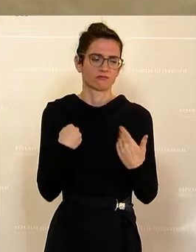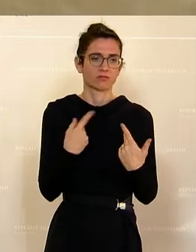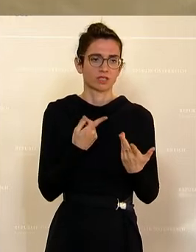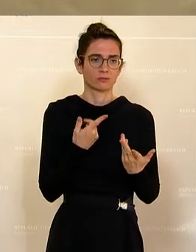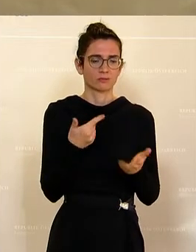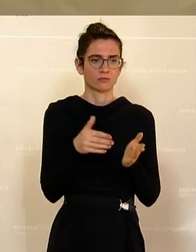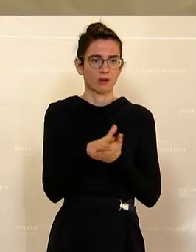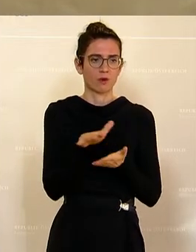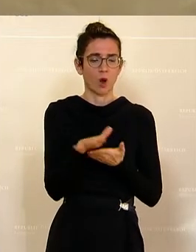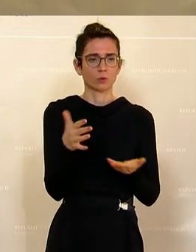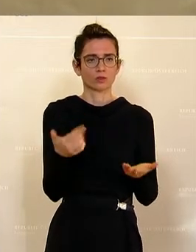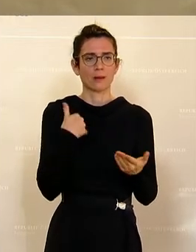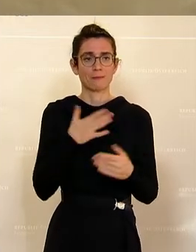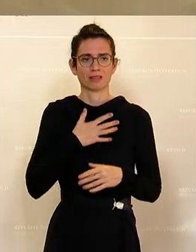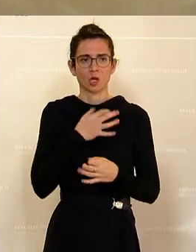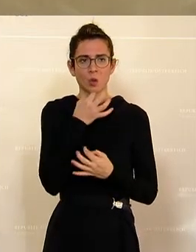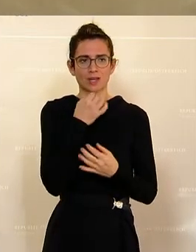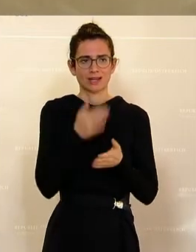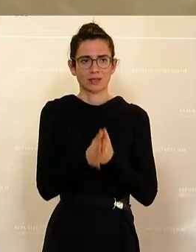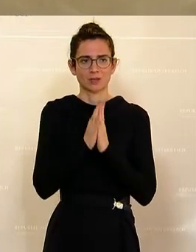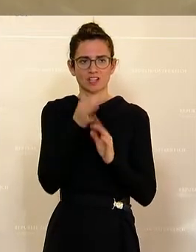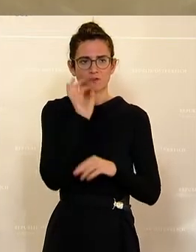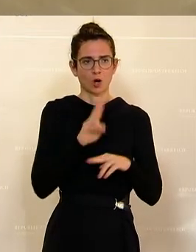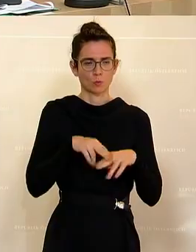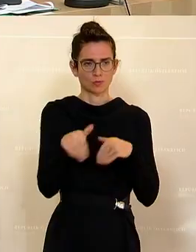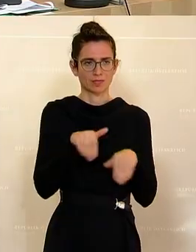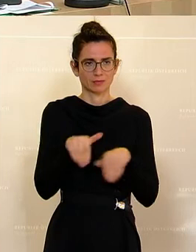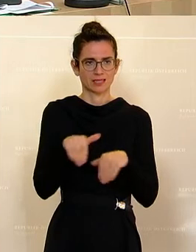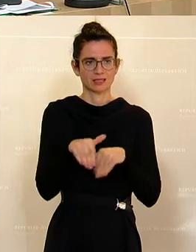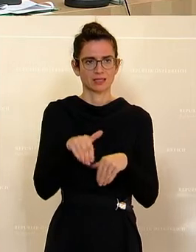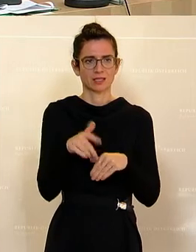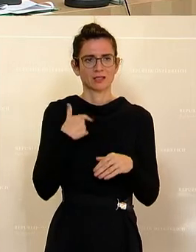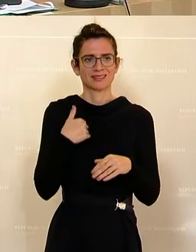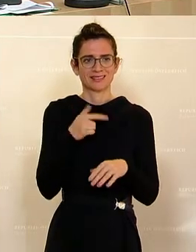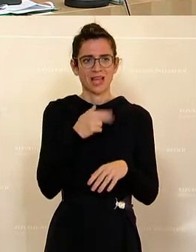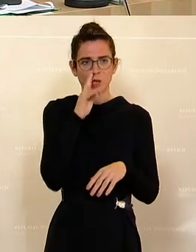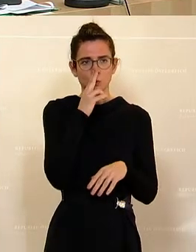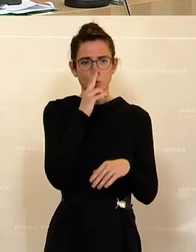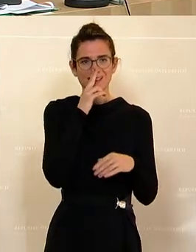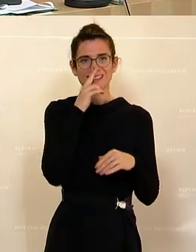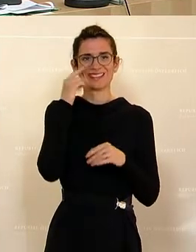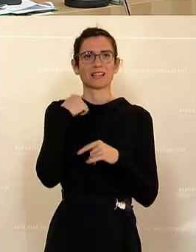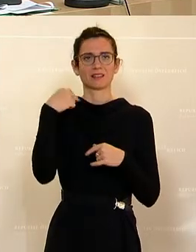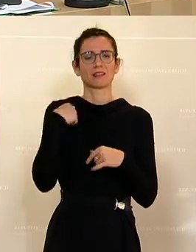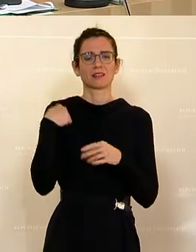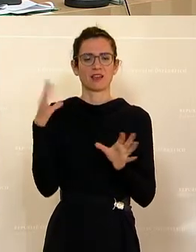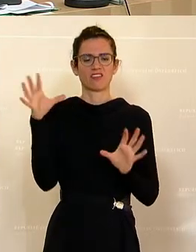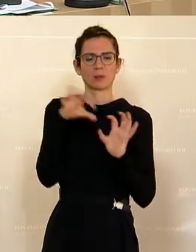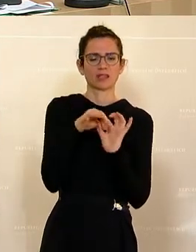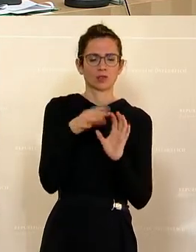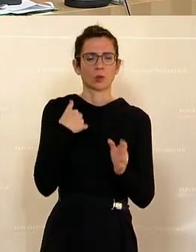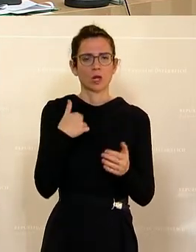sind. Meine konkrete Bitte, Frau Bundesminister, wir brauchen, gerade was den nördlichen Zulauf betrifft, hier einen